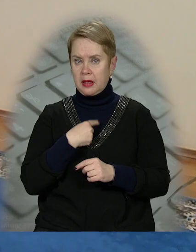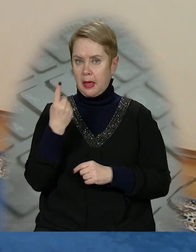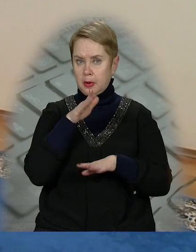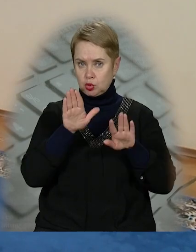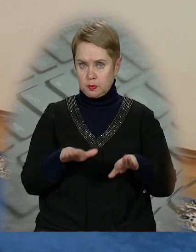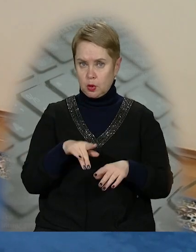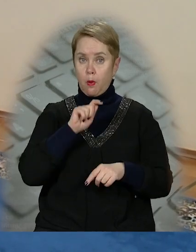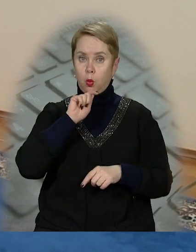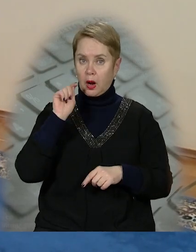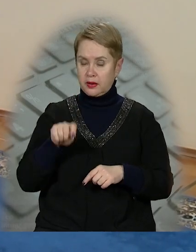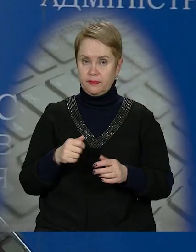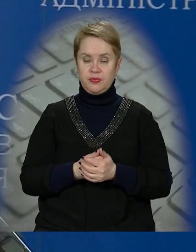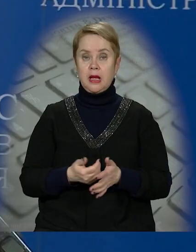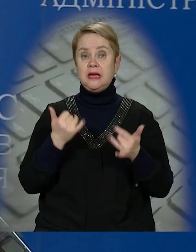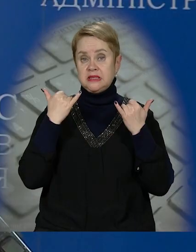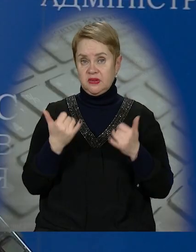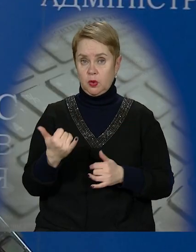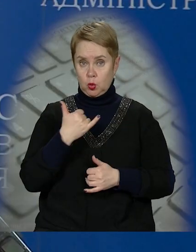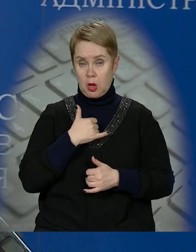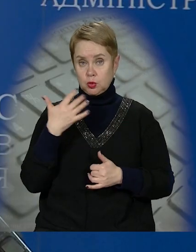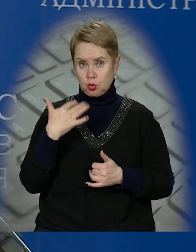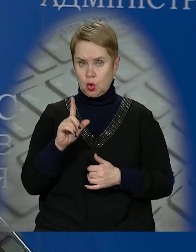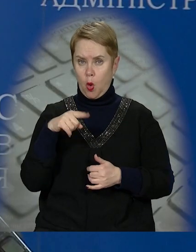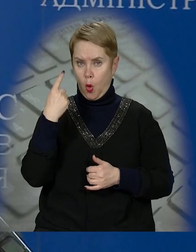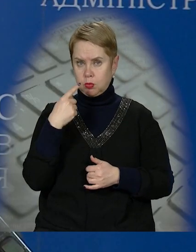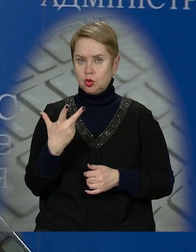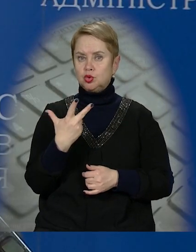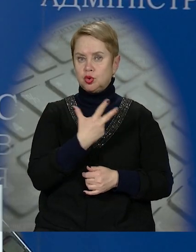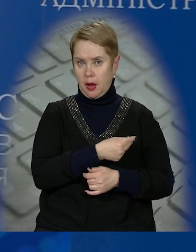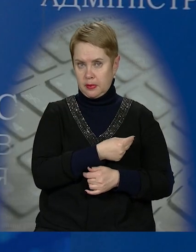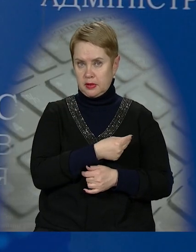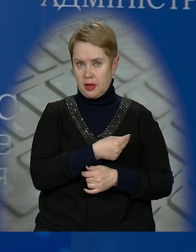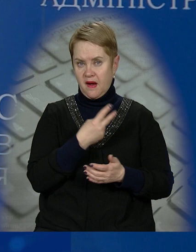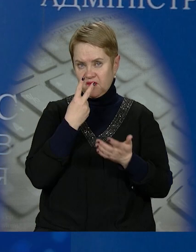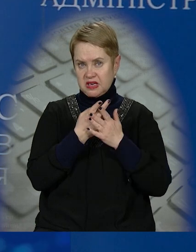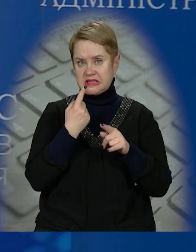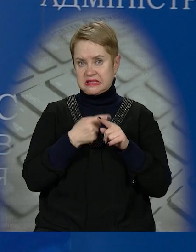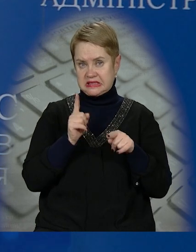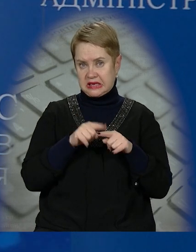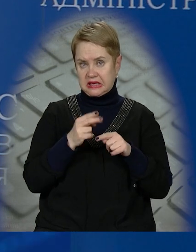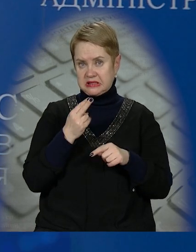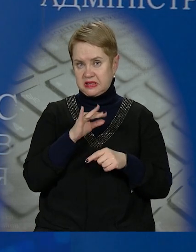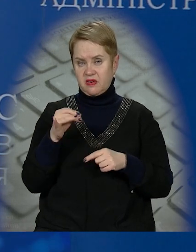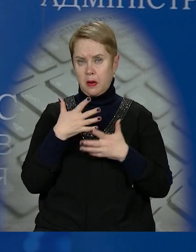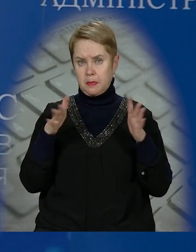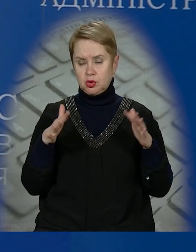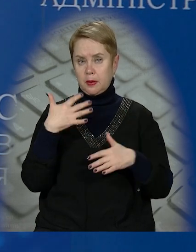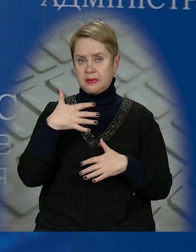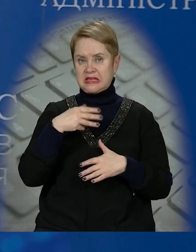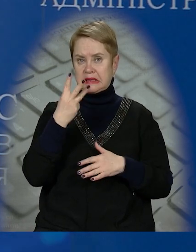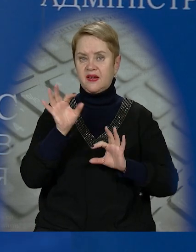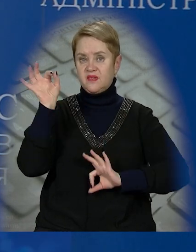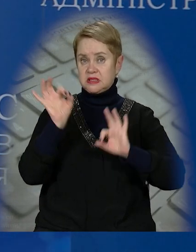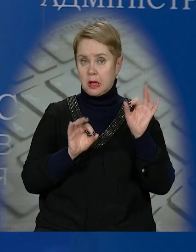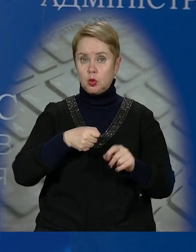ми на першому місці по Україні. Сьогодні у нас вже в області щеплено, виходячи з цих цифр, більше, ніж